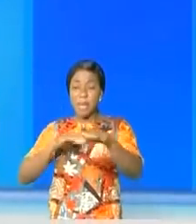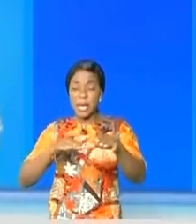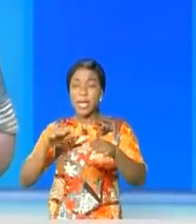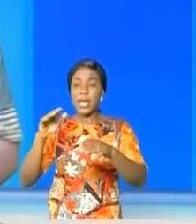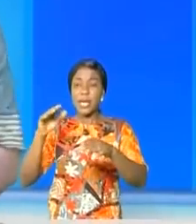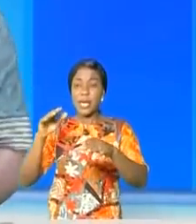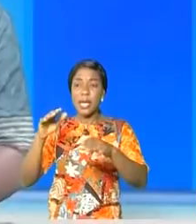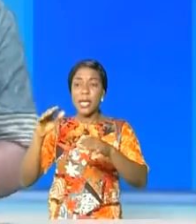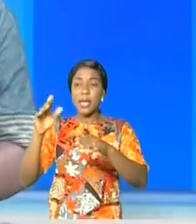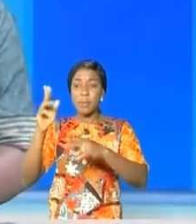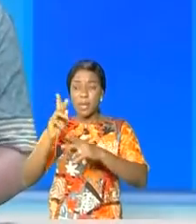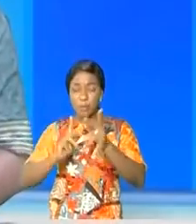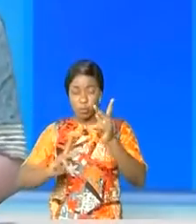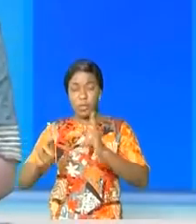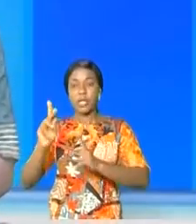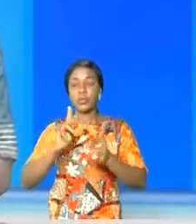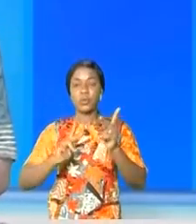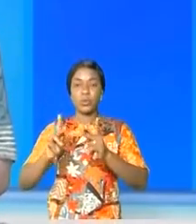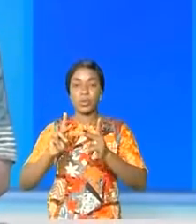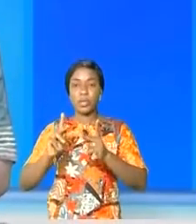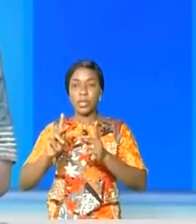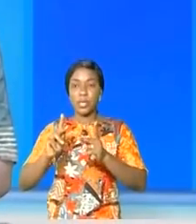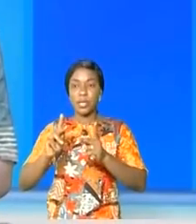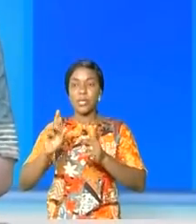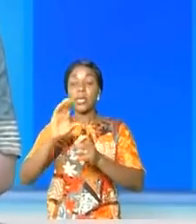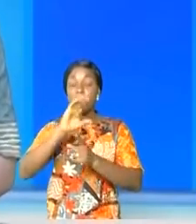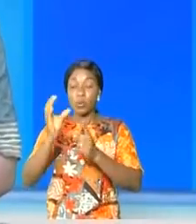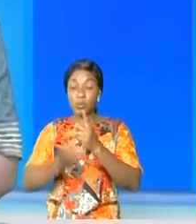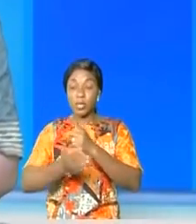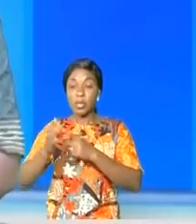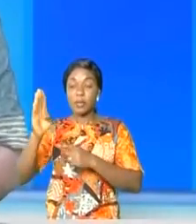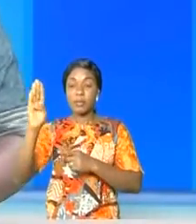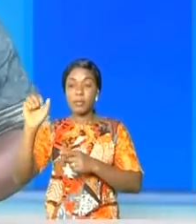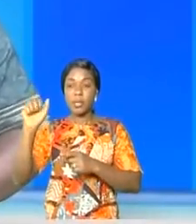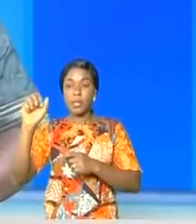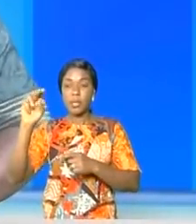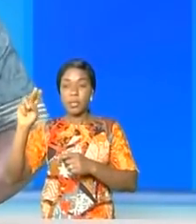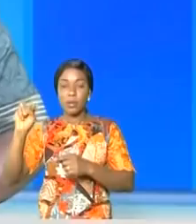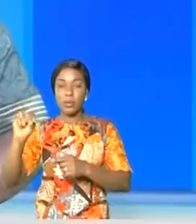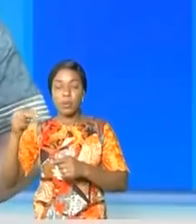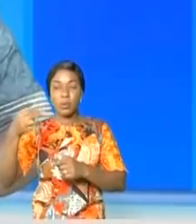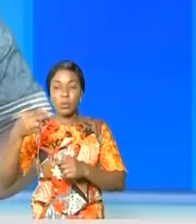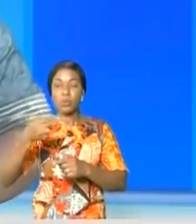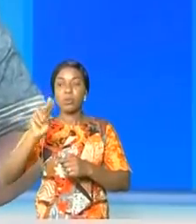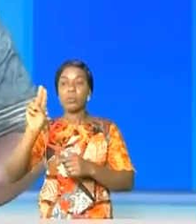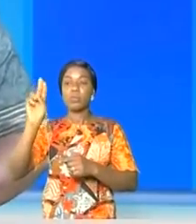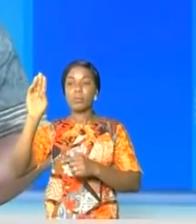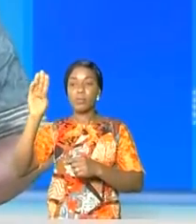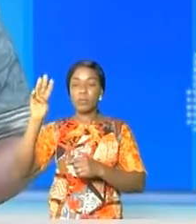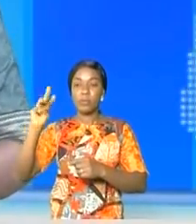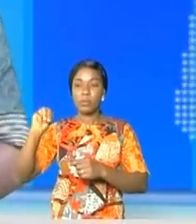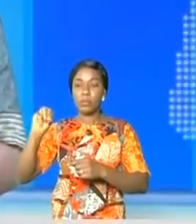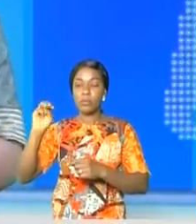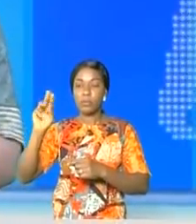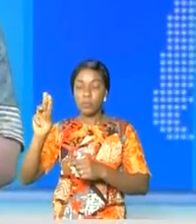population de la commune de Baroubou au calme, parce que tout est mis en oeuvre pour